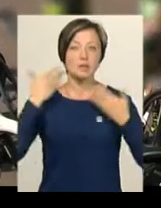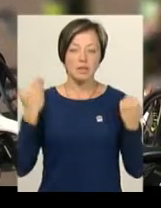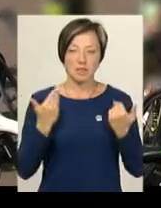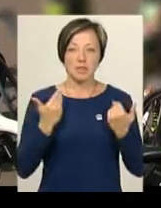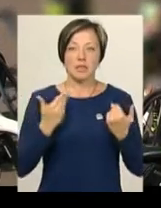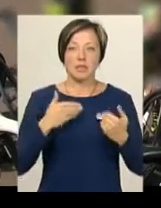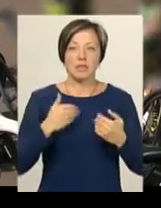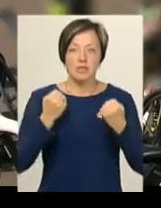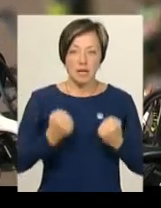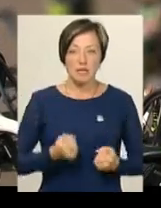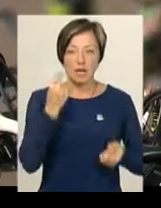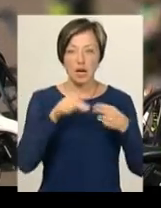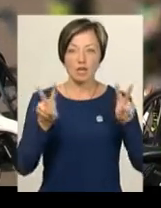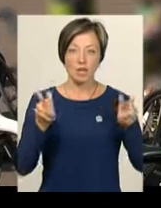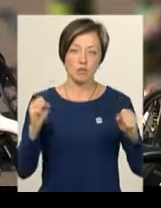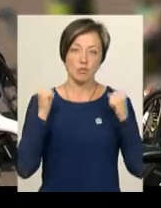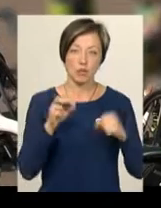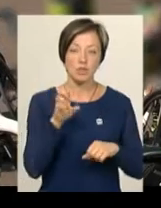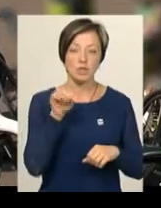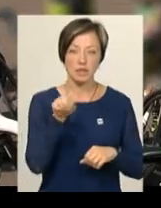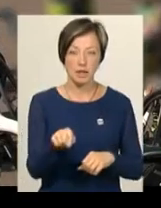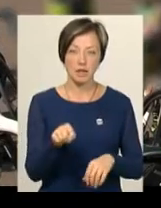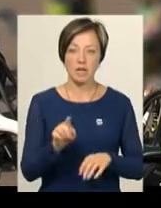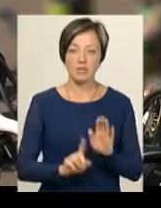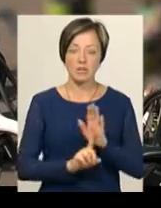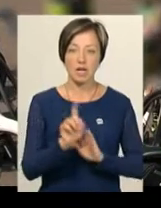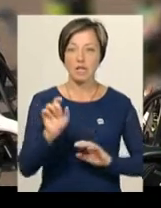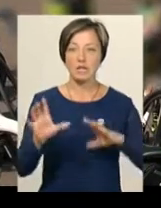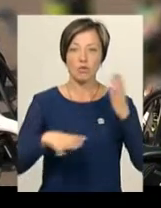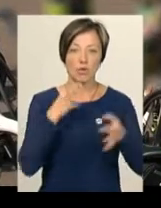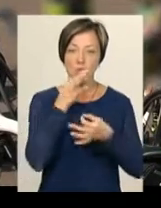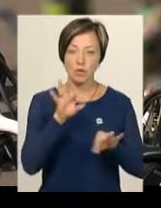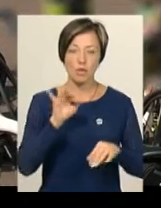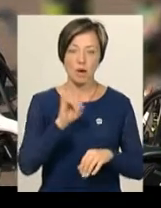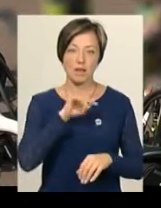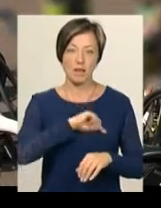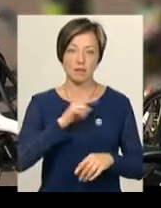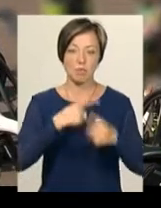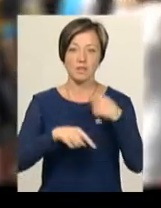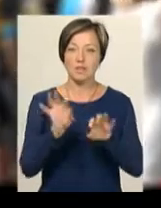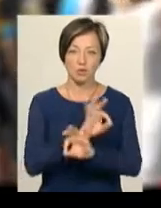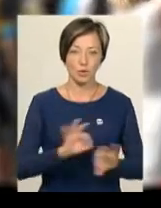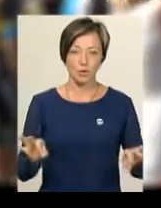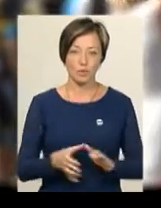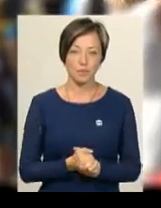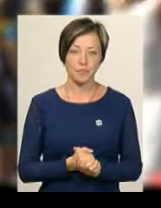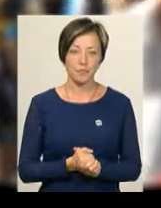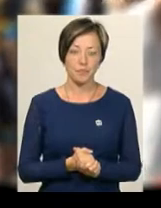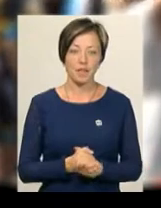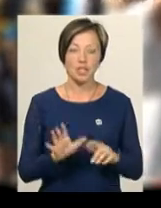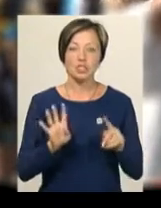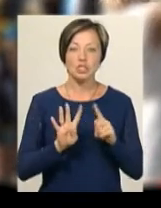найкращий вид спорту, тому що ти виїжджаєш на тренування в будь-якому поганому настрої і повертаєшся в чудовому. Четвертий раз